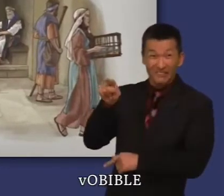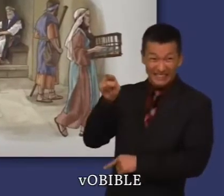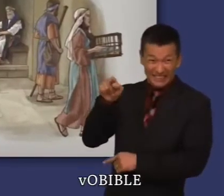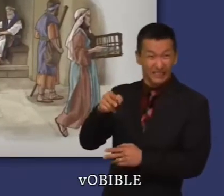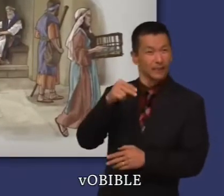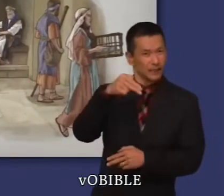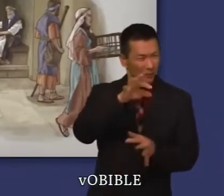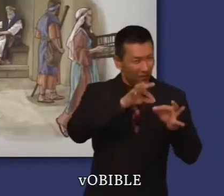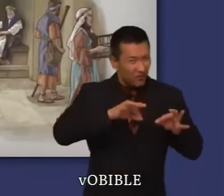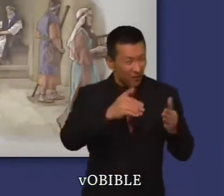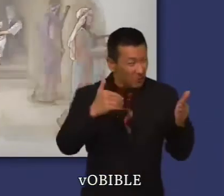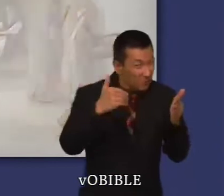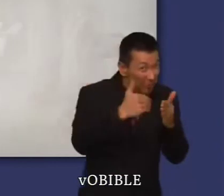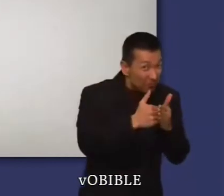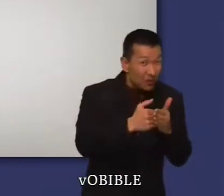appelle un tel.